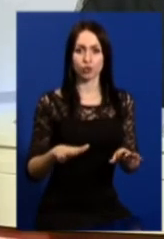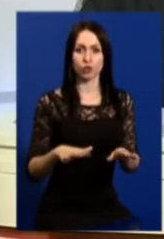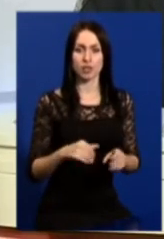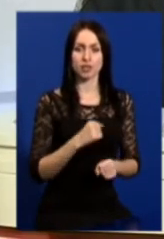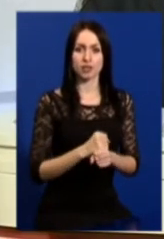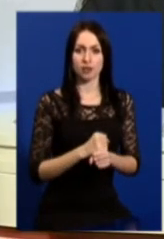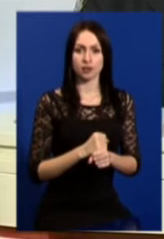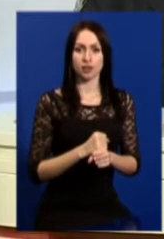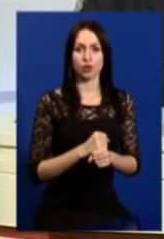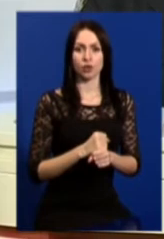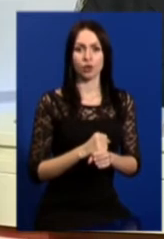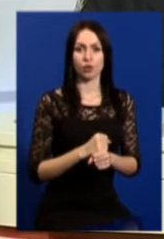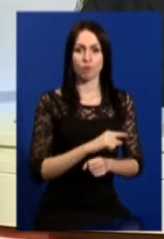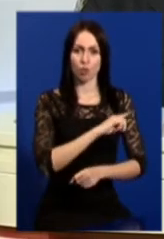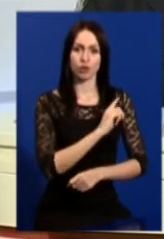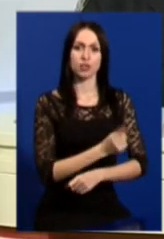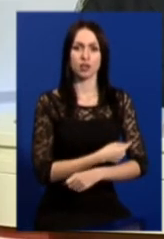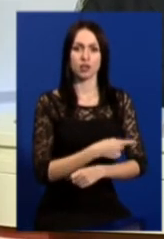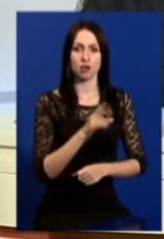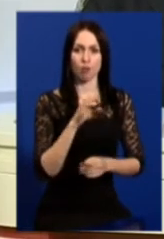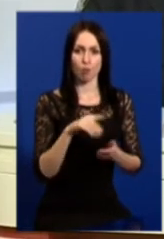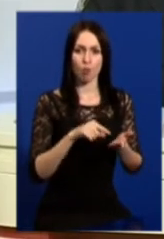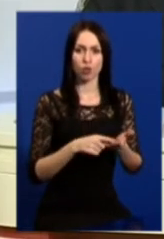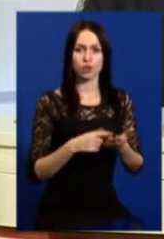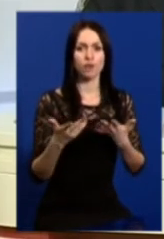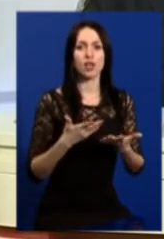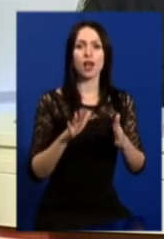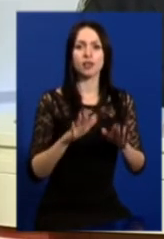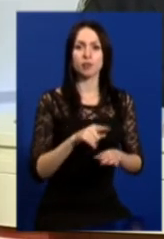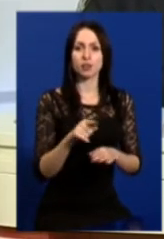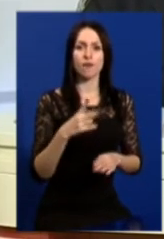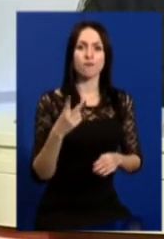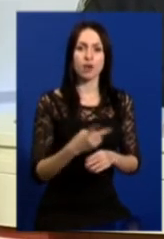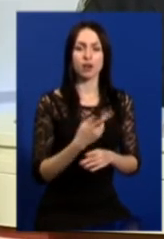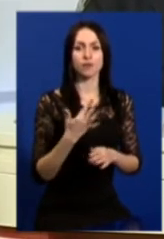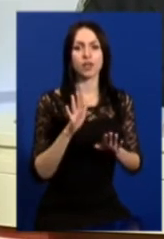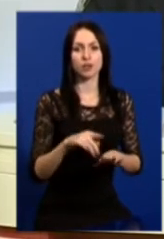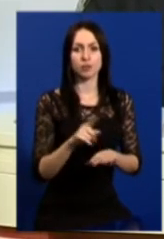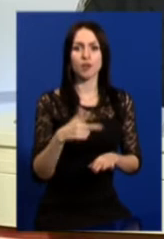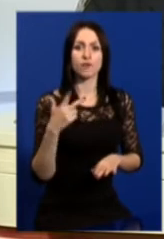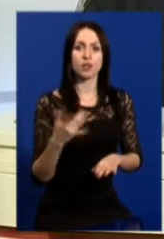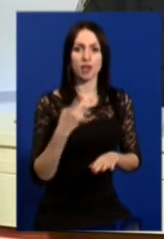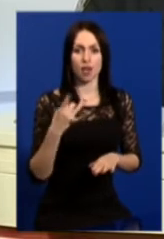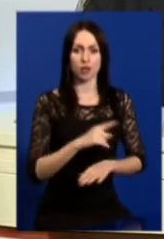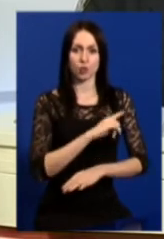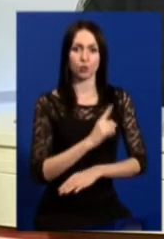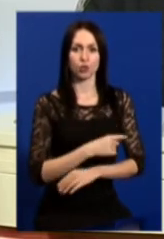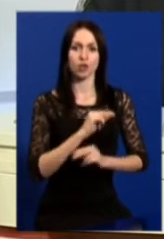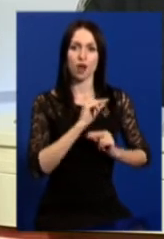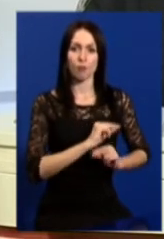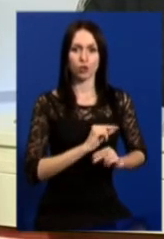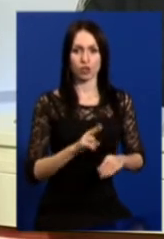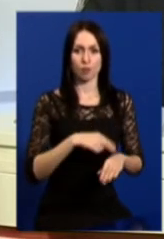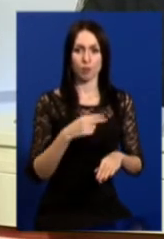Здійснено посилені пости в деяких місцях у два рази, в деяких у три рази посилено працівниками